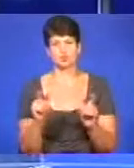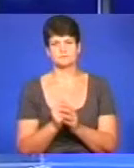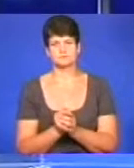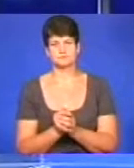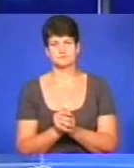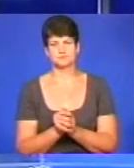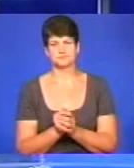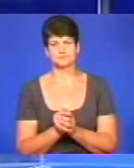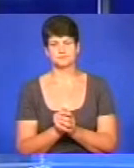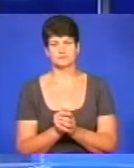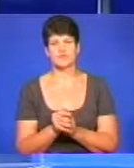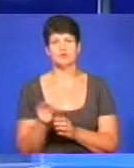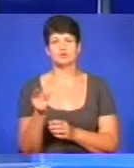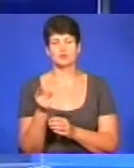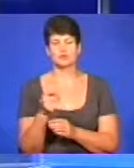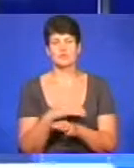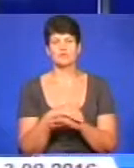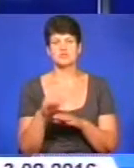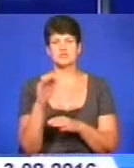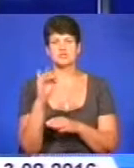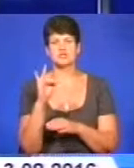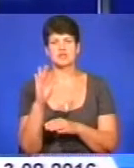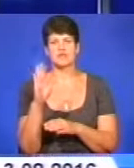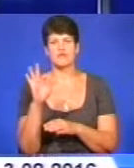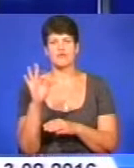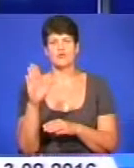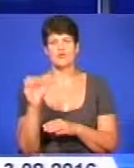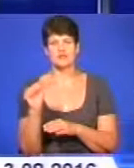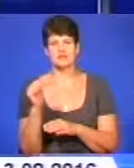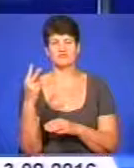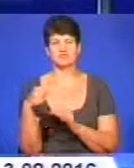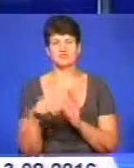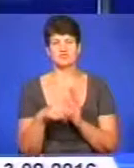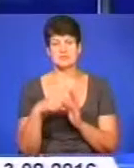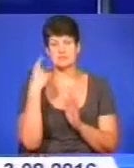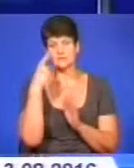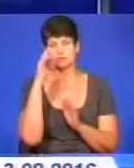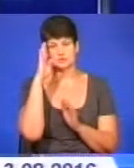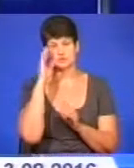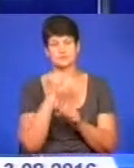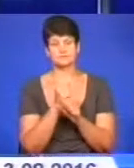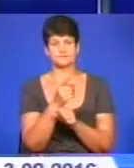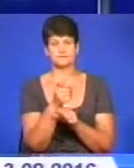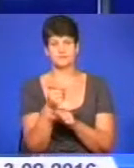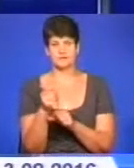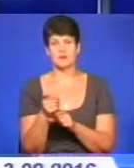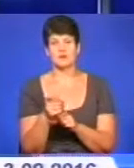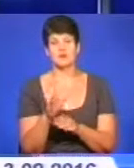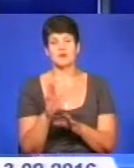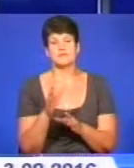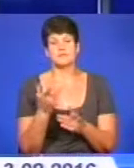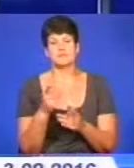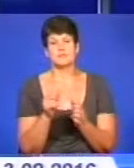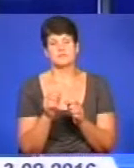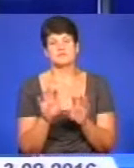У Тернополі на вулиці Живова, 26, п'яний чоловік щинив стрілянину. Наслідок інциденту могли постраждати діти, які